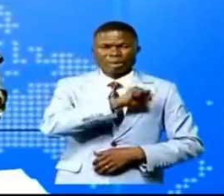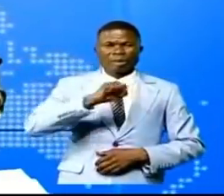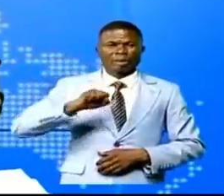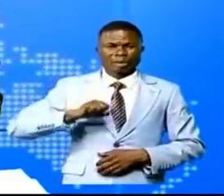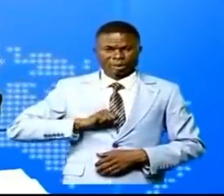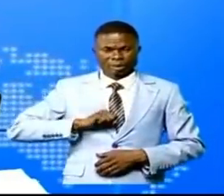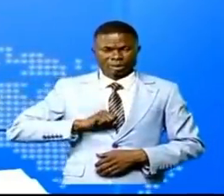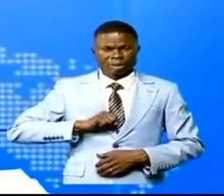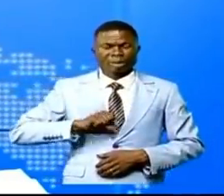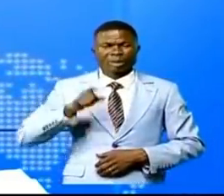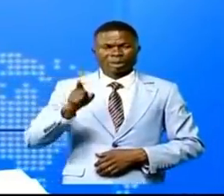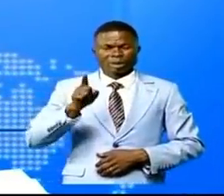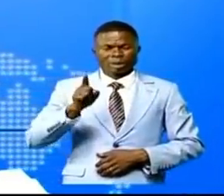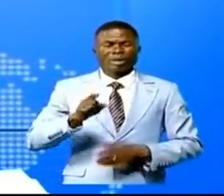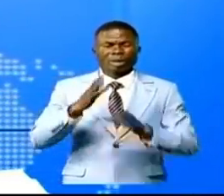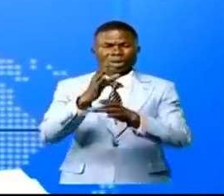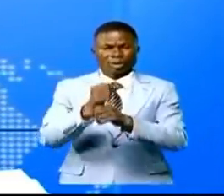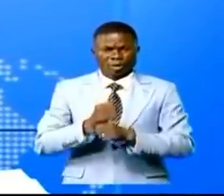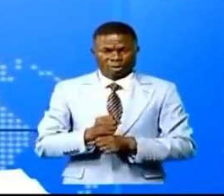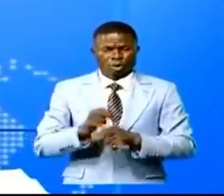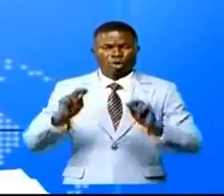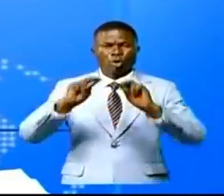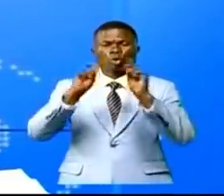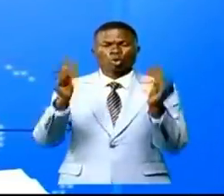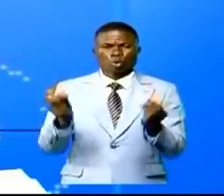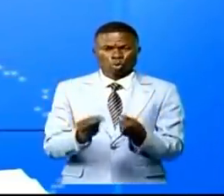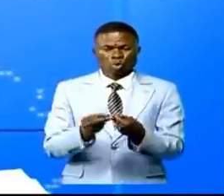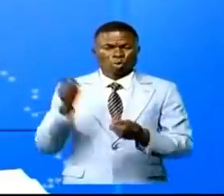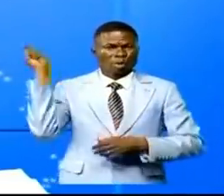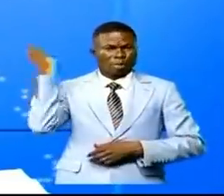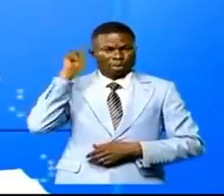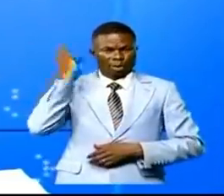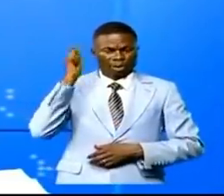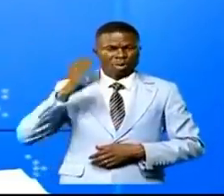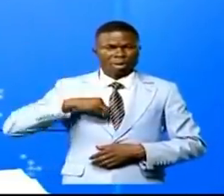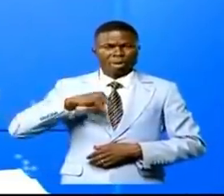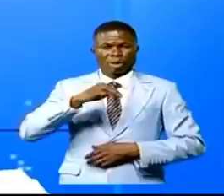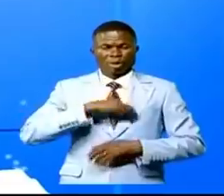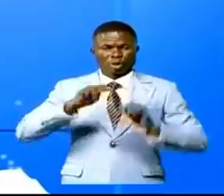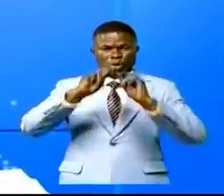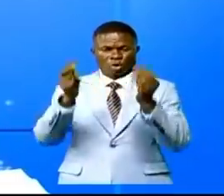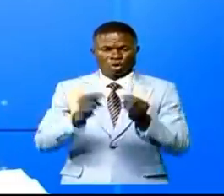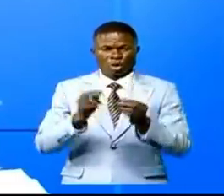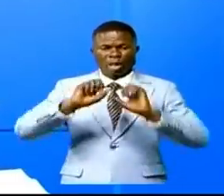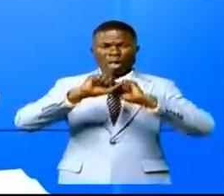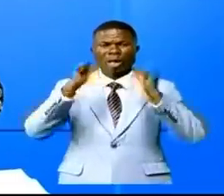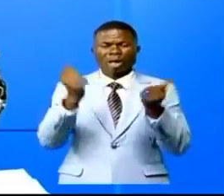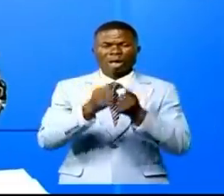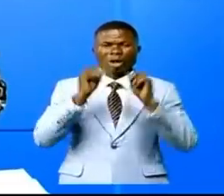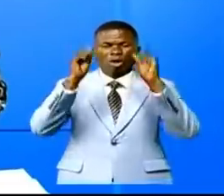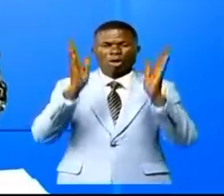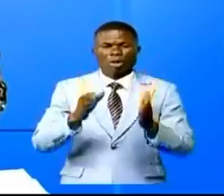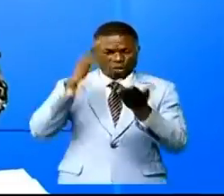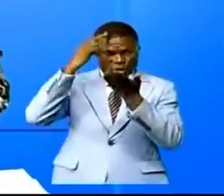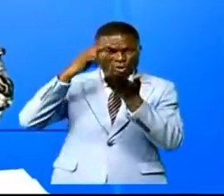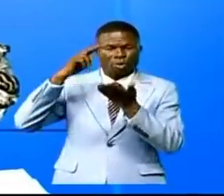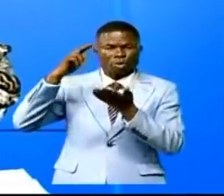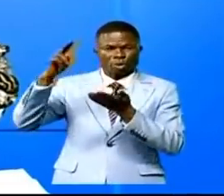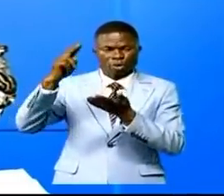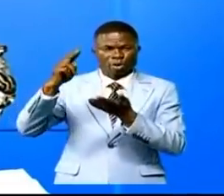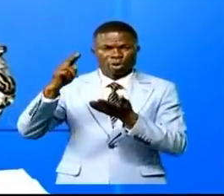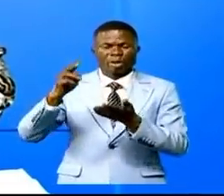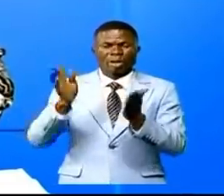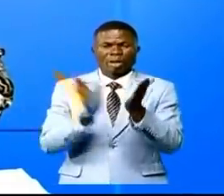Modeste Baratilu Kobo a reçu une délégation des professeurs, membres du réseau des associations d'enseignants des universités et